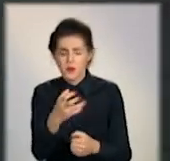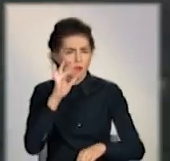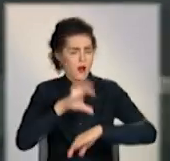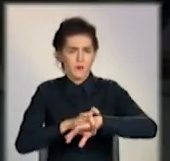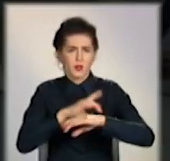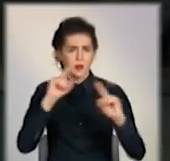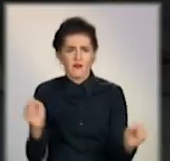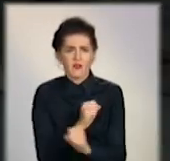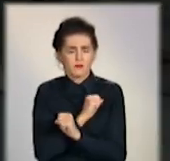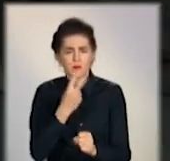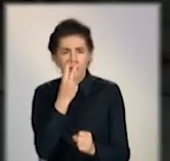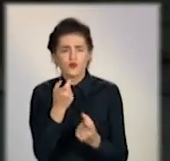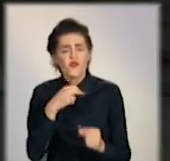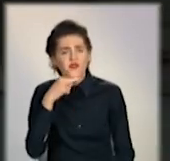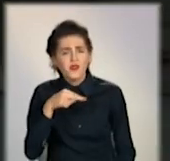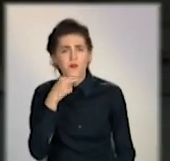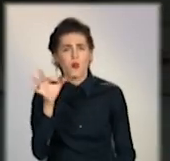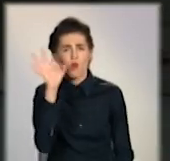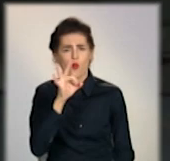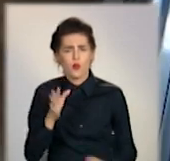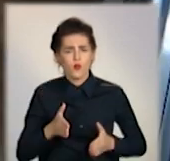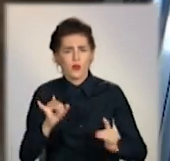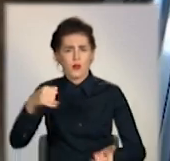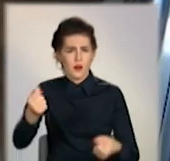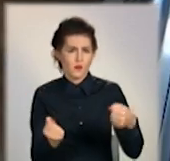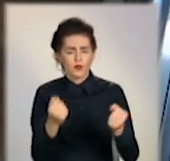їм доводиться бути вдвічі уважнішими за кермом.